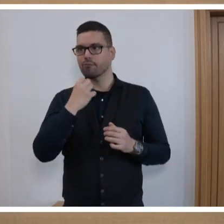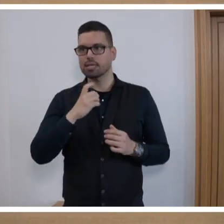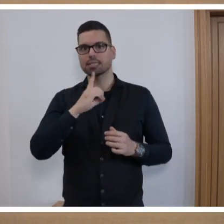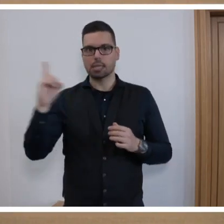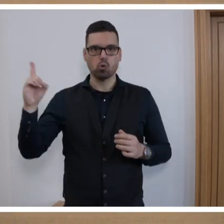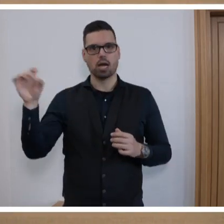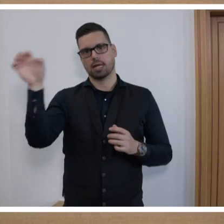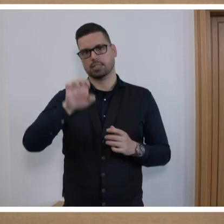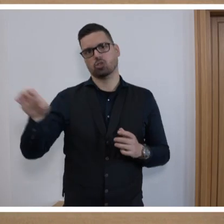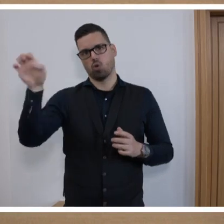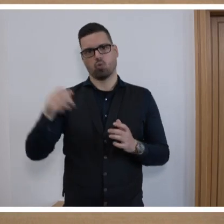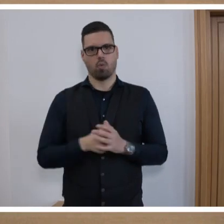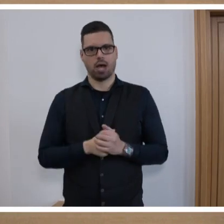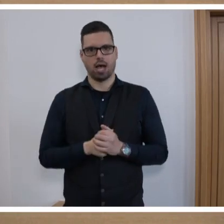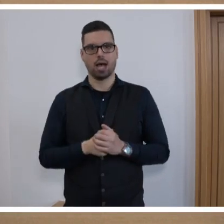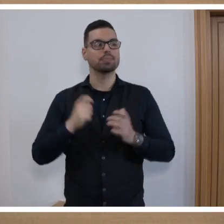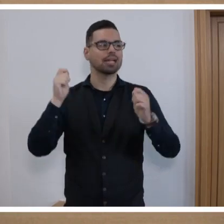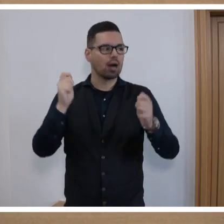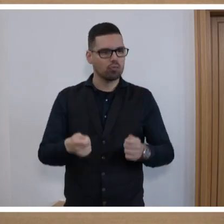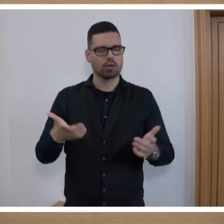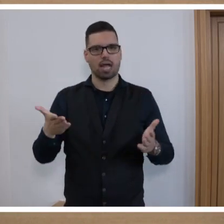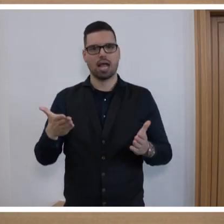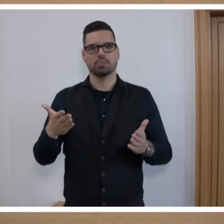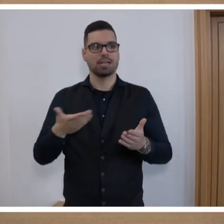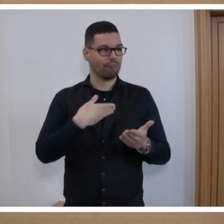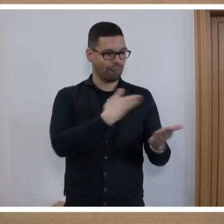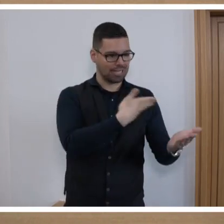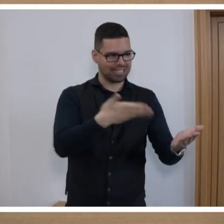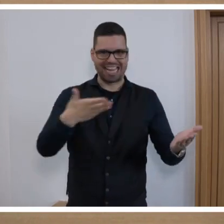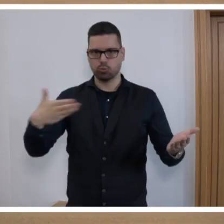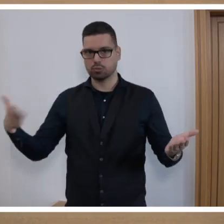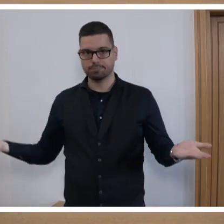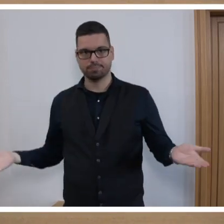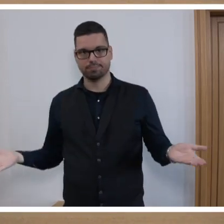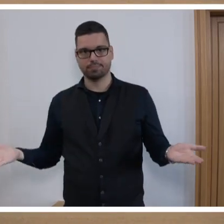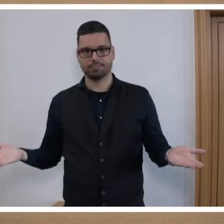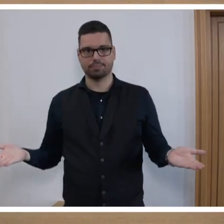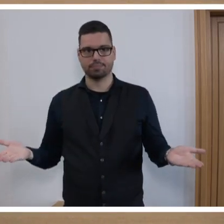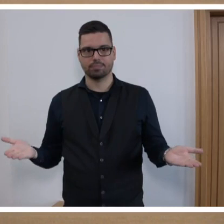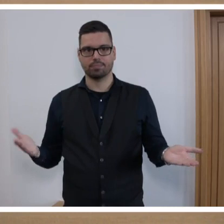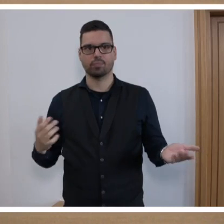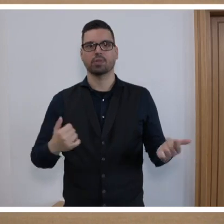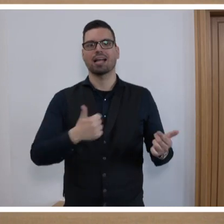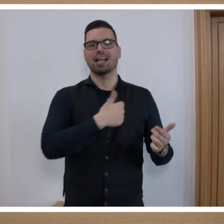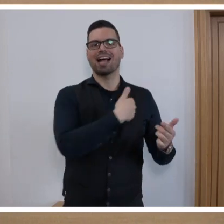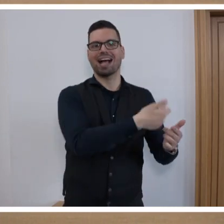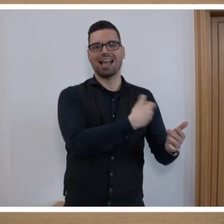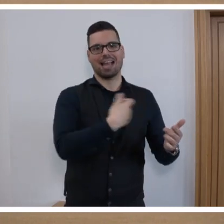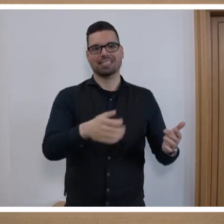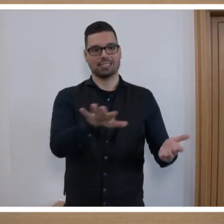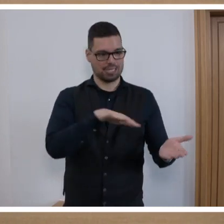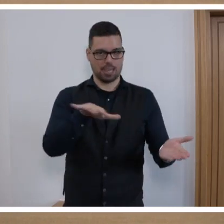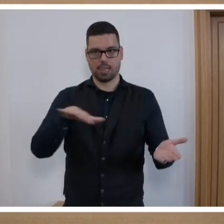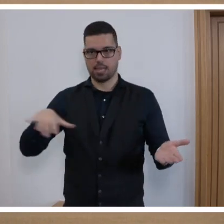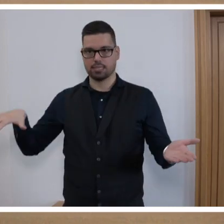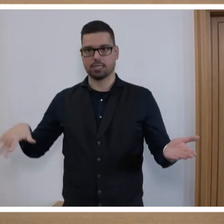Europa schaffen mit einer Aufgabenverteilung und zwar, wo für die einzelnen Länder möglichst viel